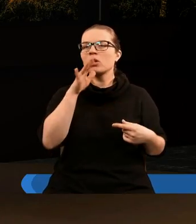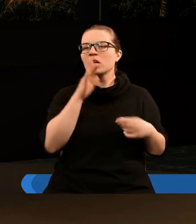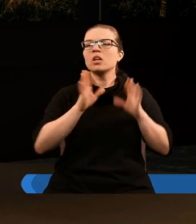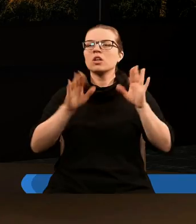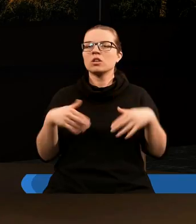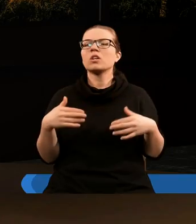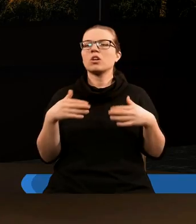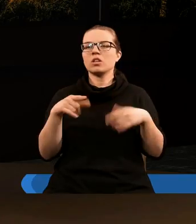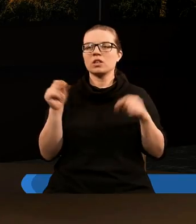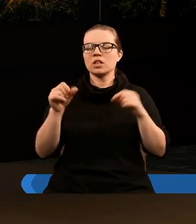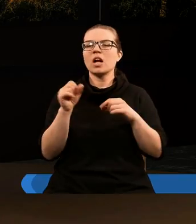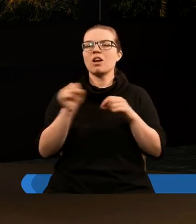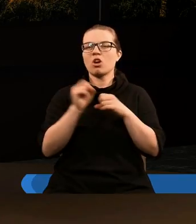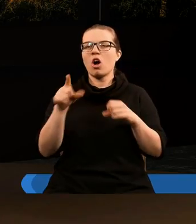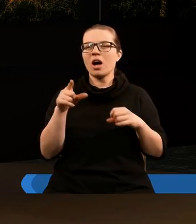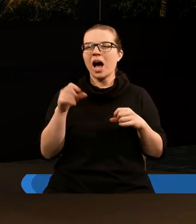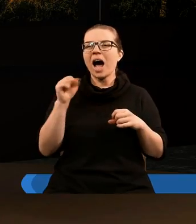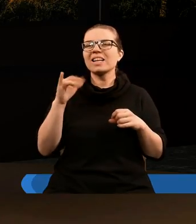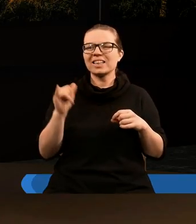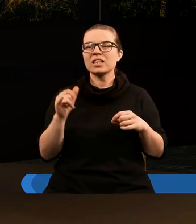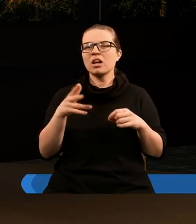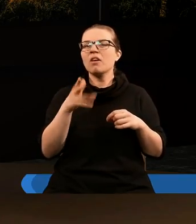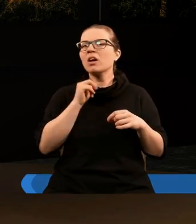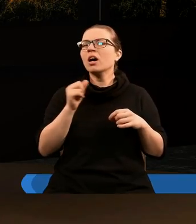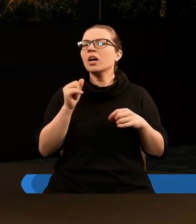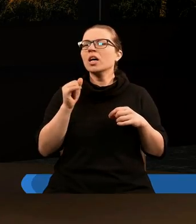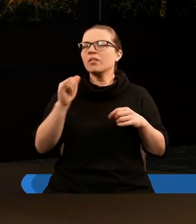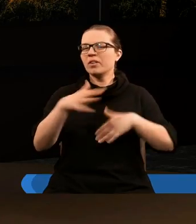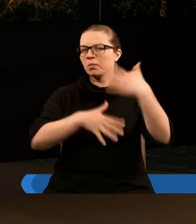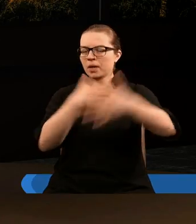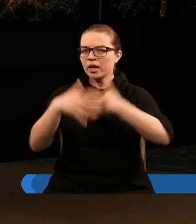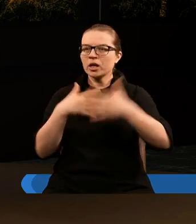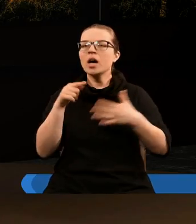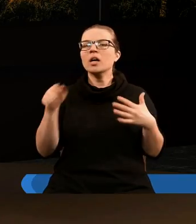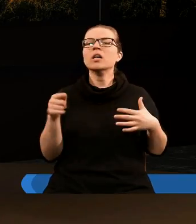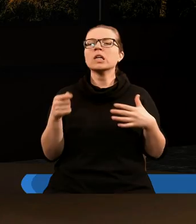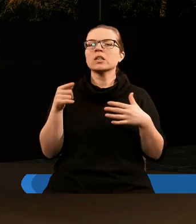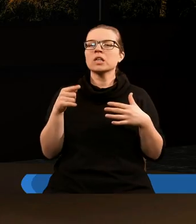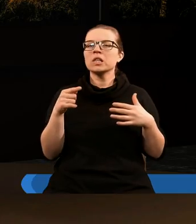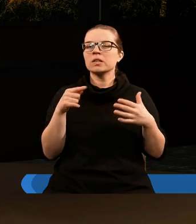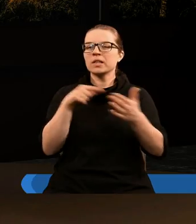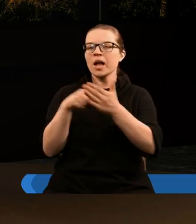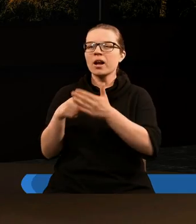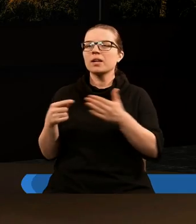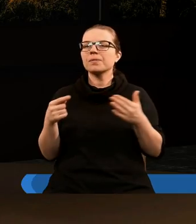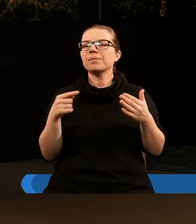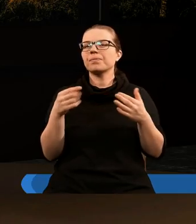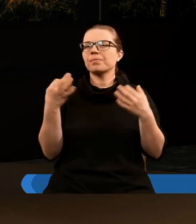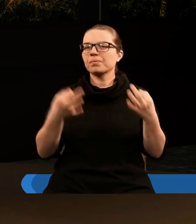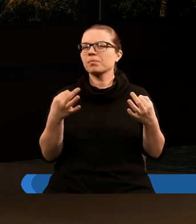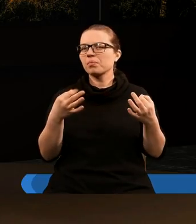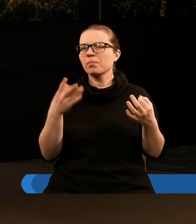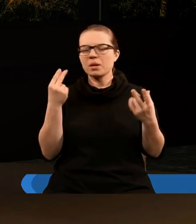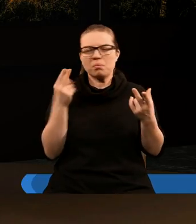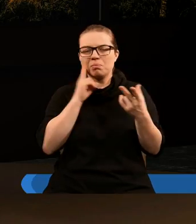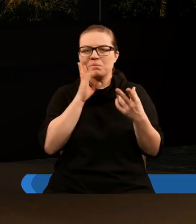zostało zabrane do niewoli asyryjskiej, zostało następnie wymieszane z ludźmi, którzy żyli na tamtych terenach, więc 10 plemion